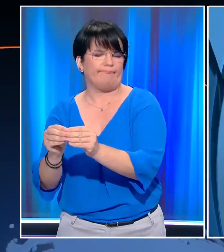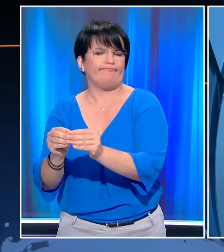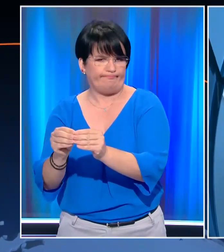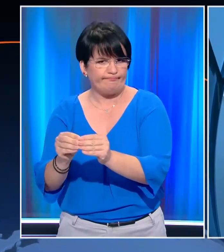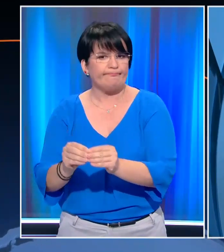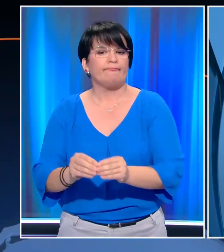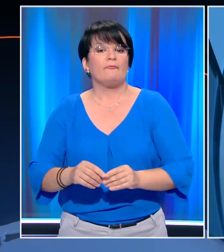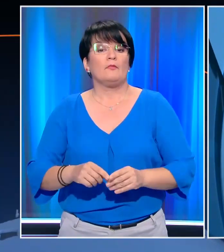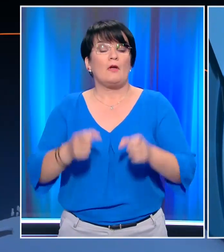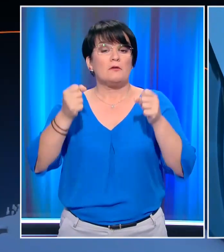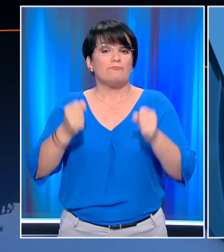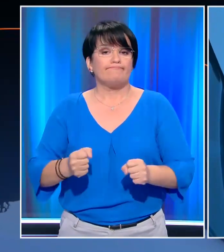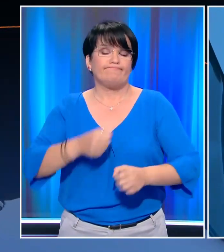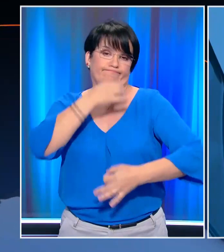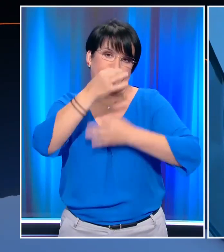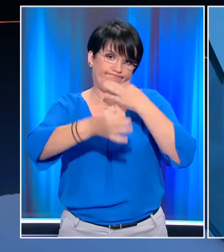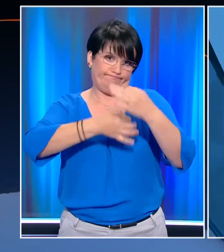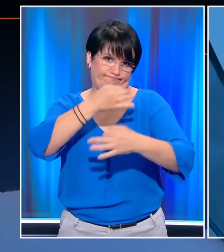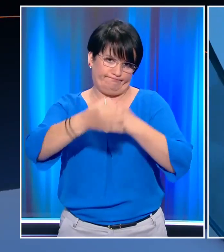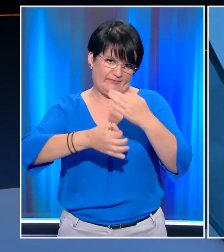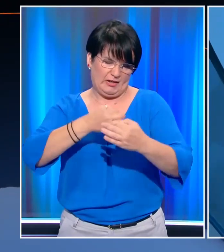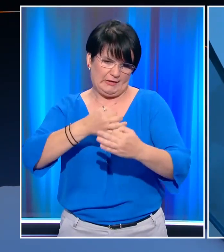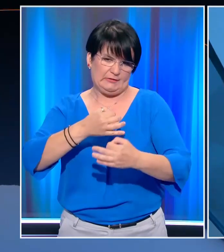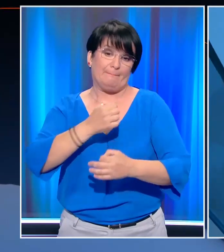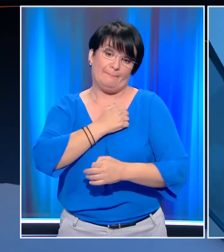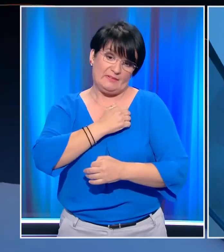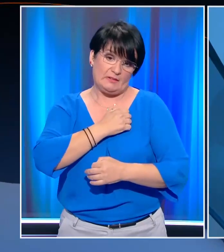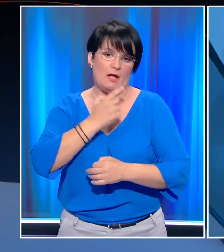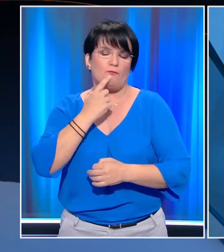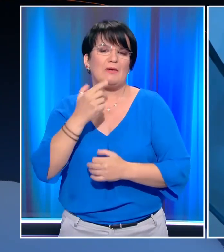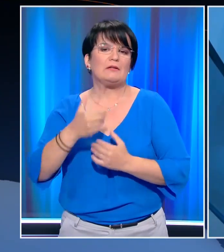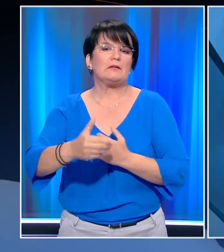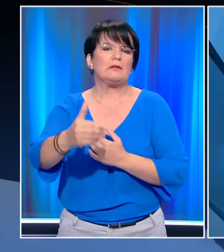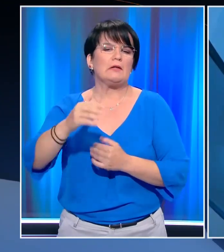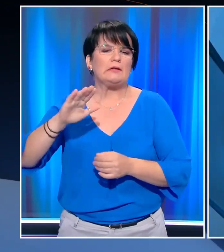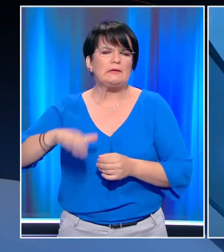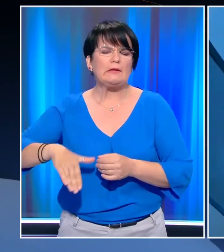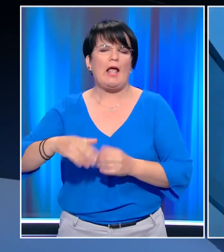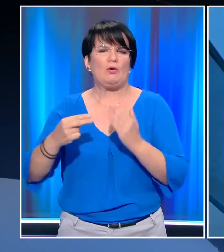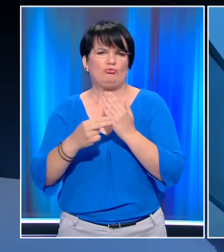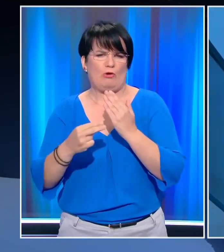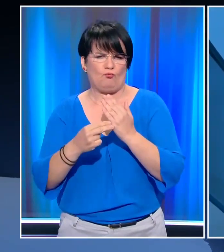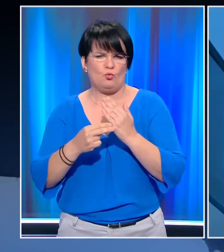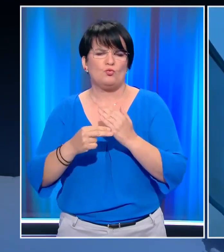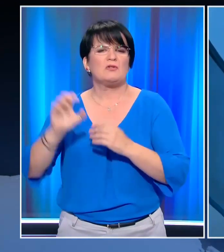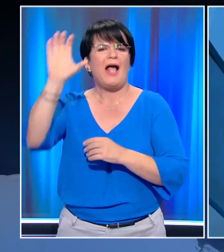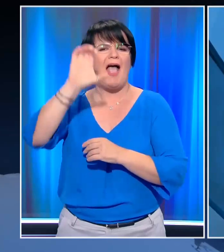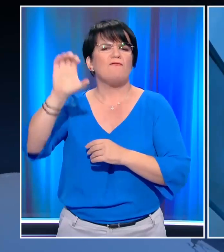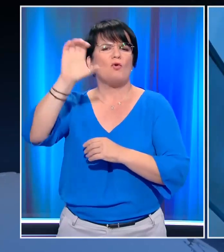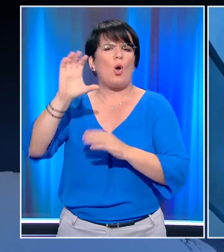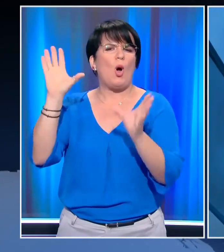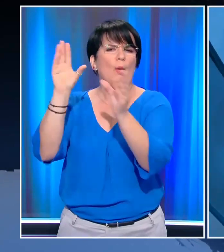βάσιμες εικασίες ότι θα επικρατήσει μέχρι τον τέλος Αυγούστου σε όλη την Ευρώπη